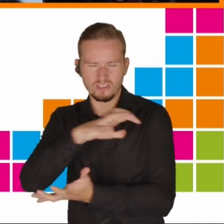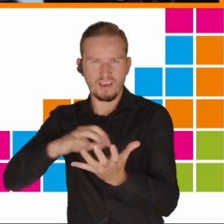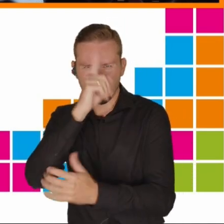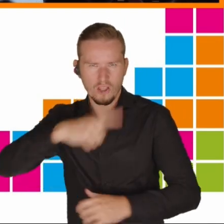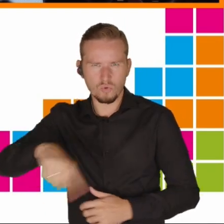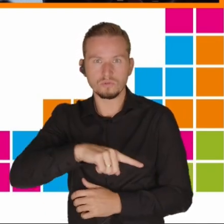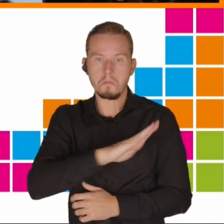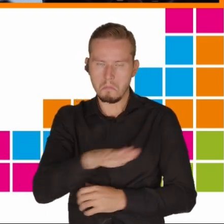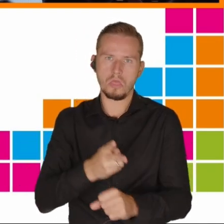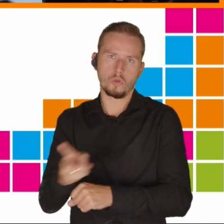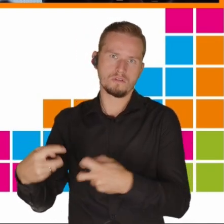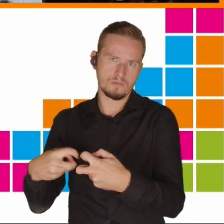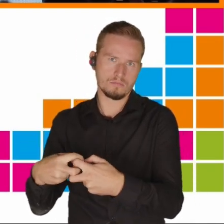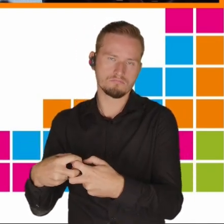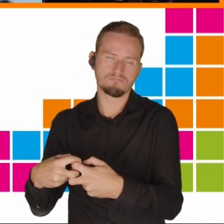dostęp do internetu.